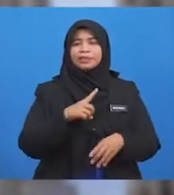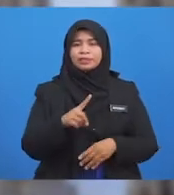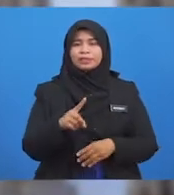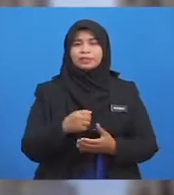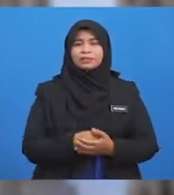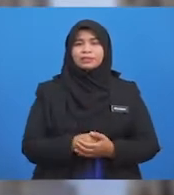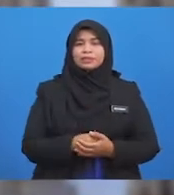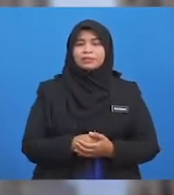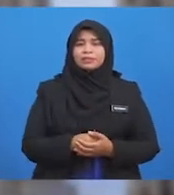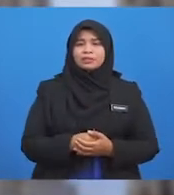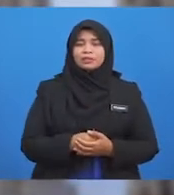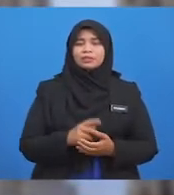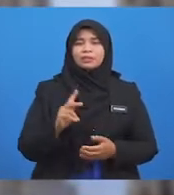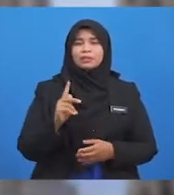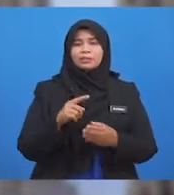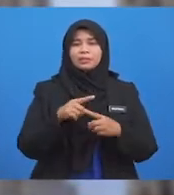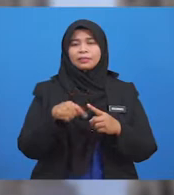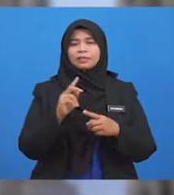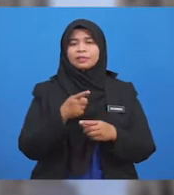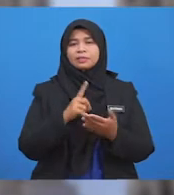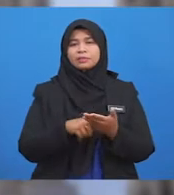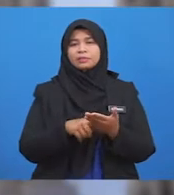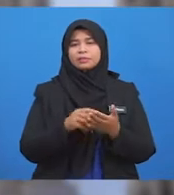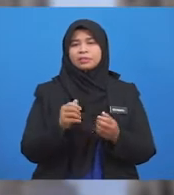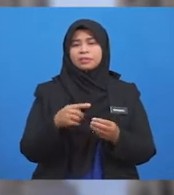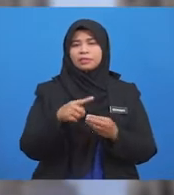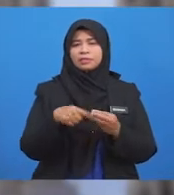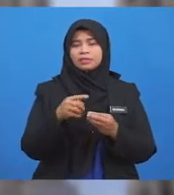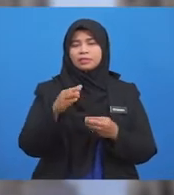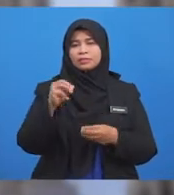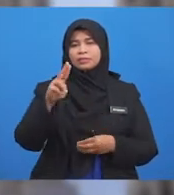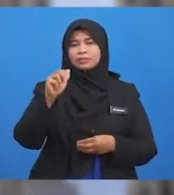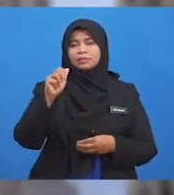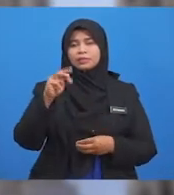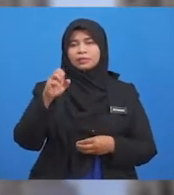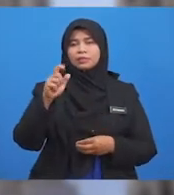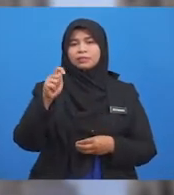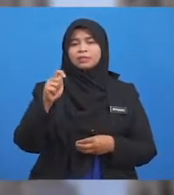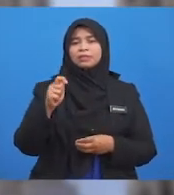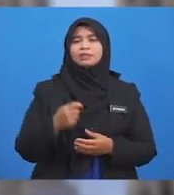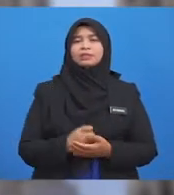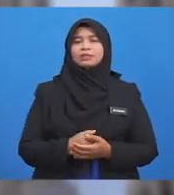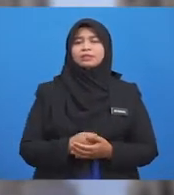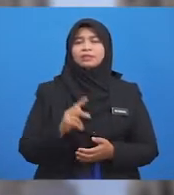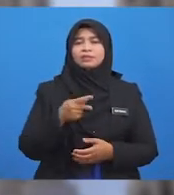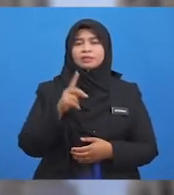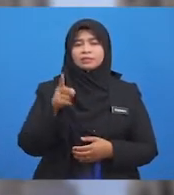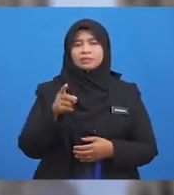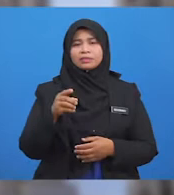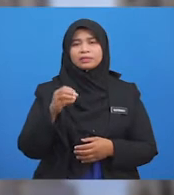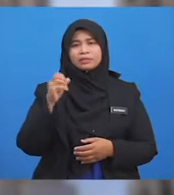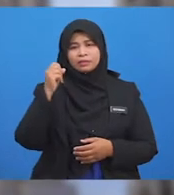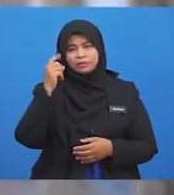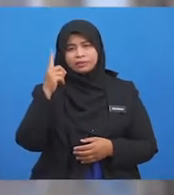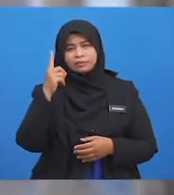Berbicara Tentang Mu'amalat Ada Prinsip Dan Etika Yang Wajar Kita Faham Dan